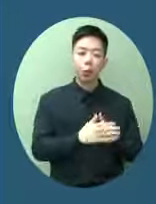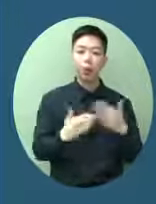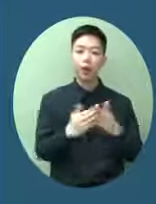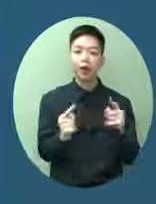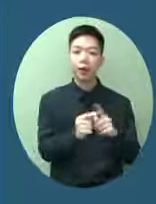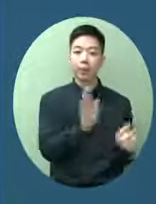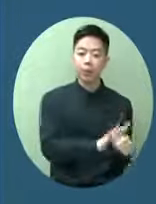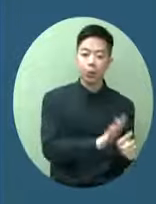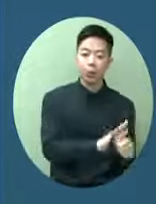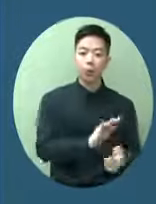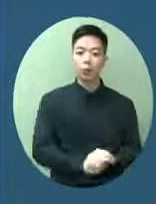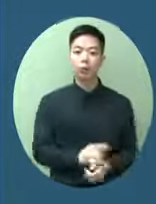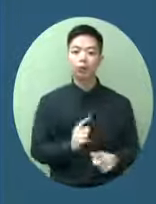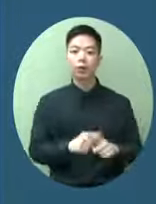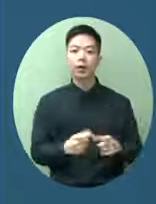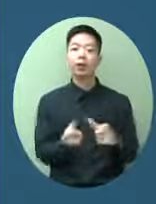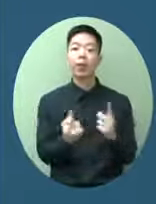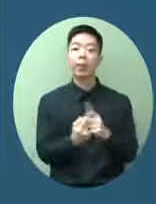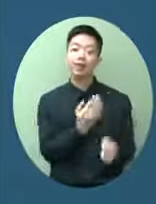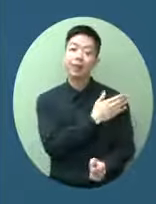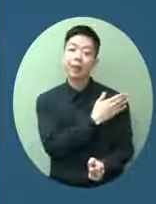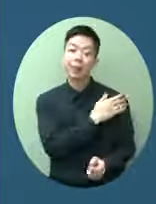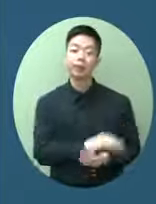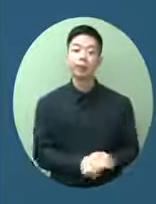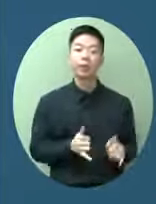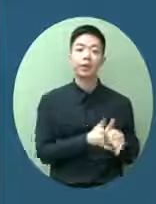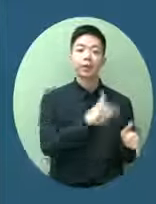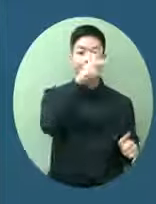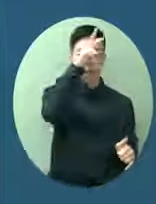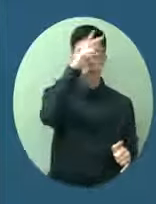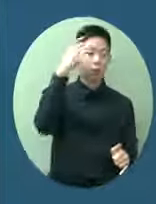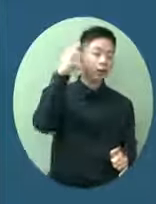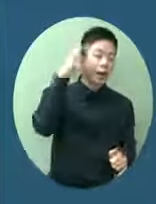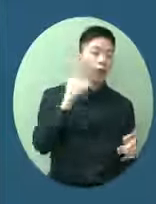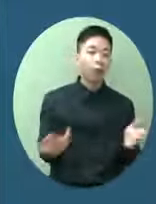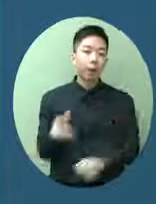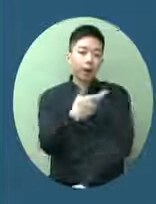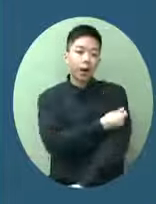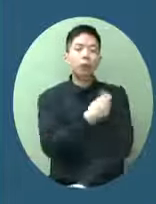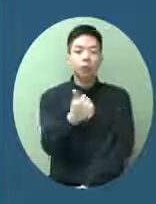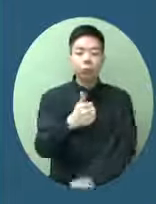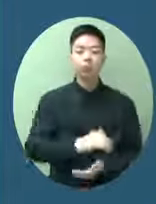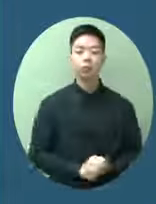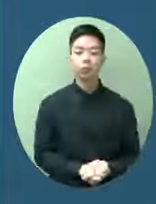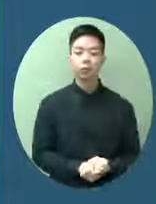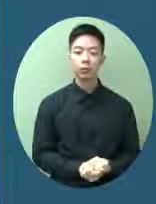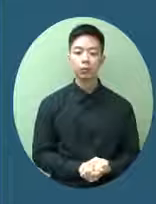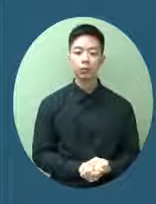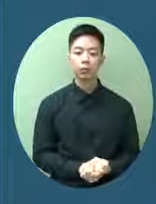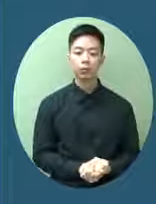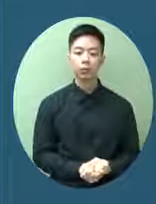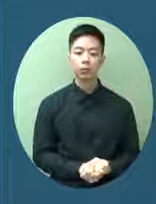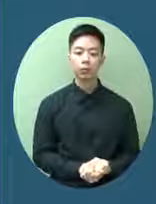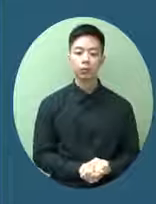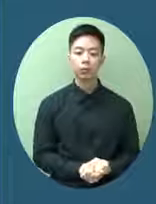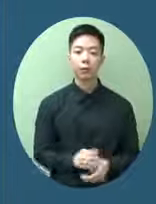人以及盡公民的責任去按住政府的要求以及安排接種疫苗等到我們整個社會